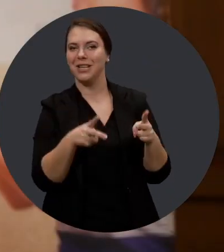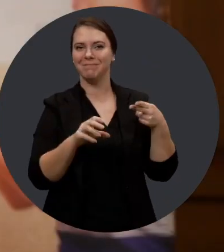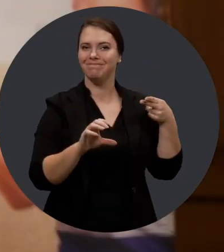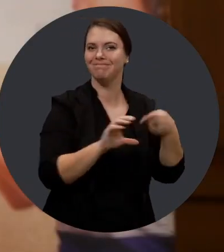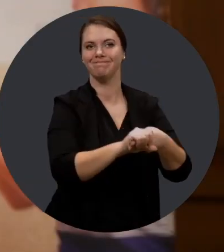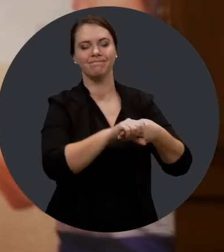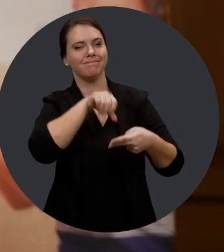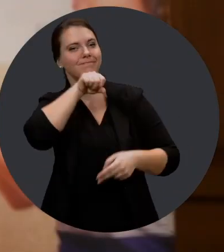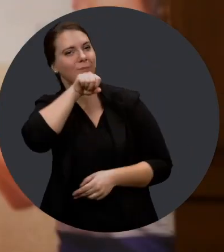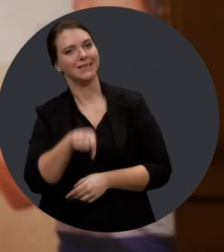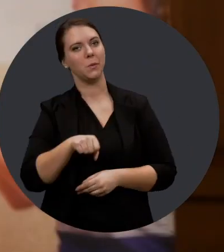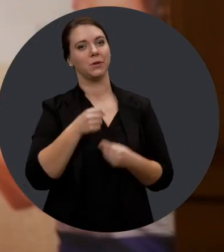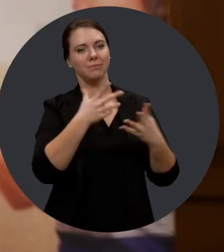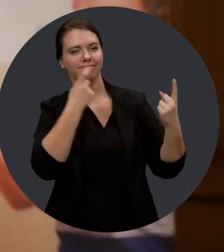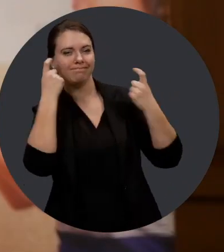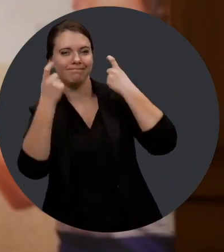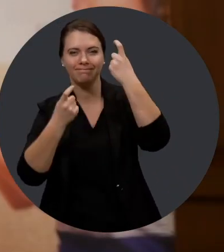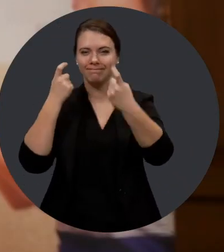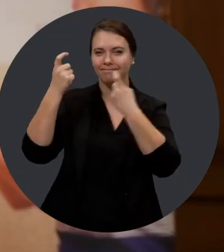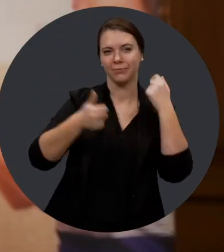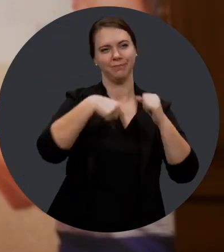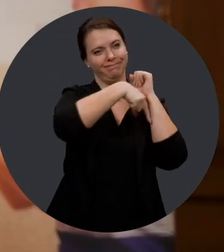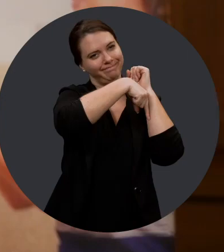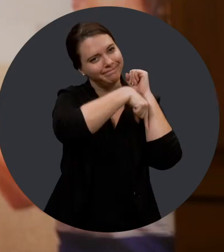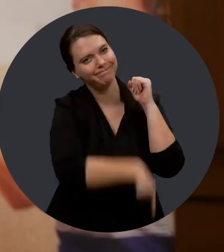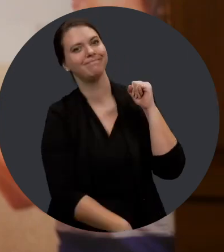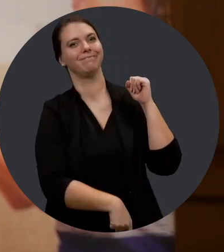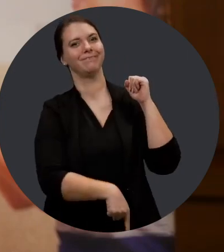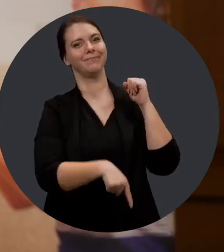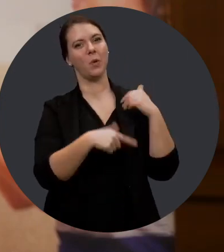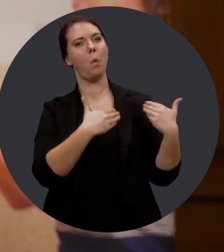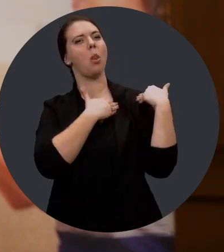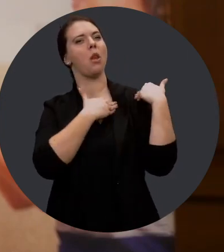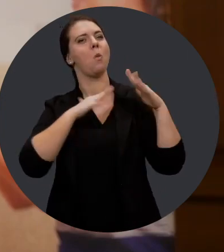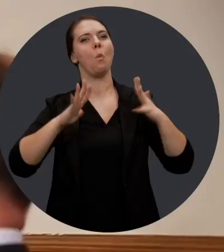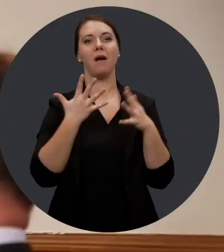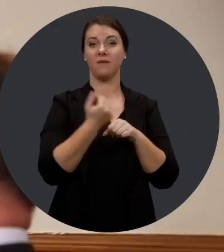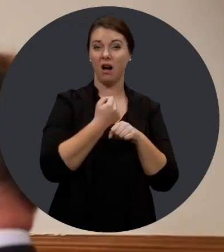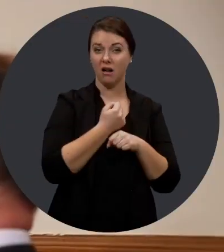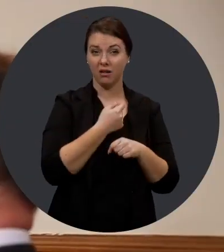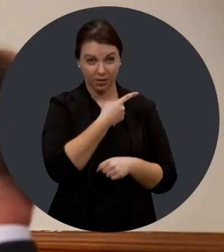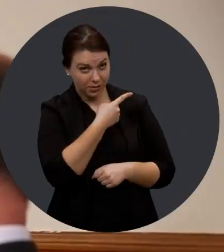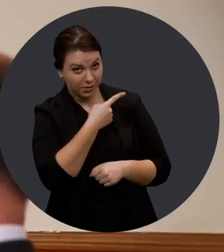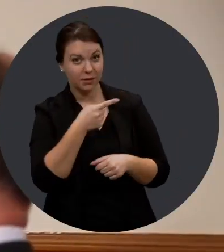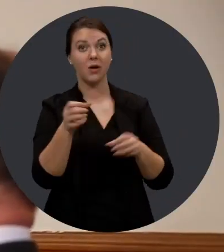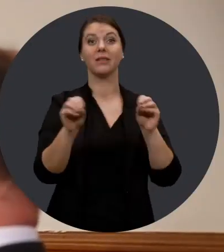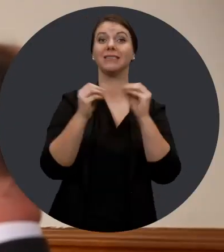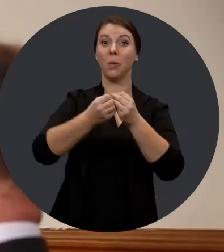de côtoyer une passionnée. Et une passionnée, mais qui vous amène à réfléchir plus loin